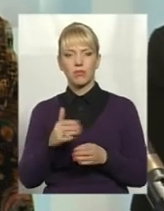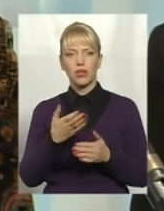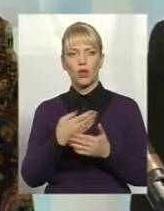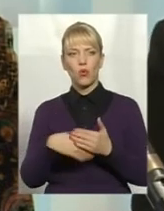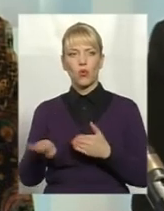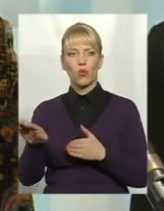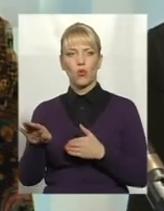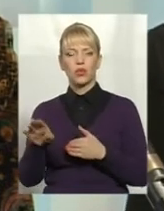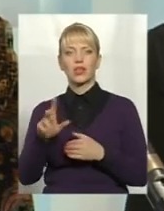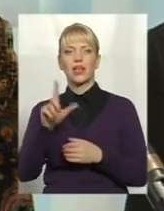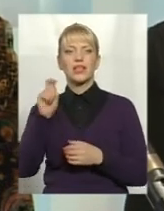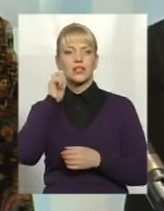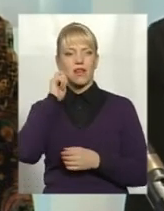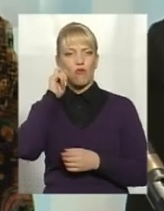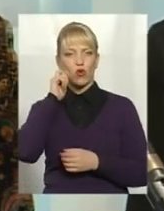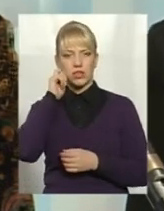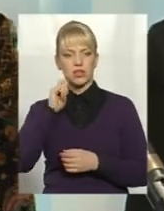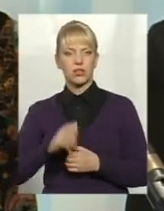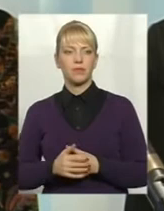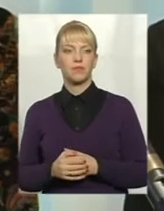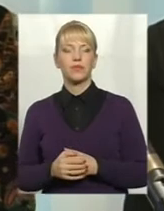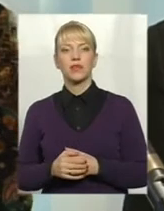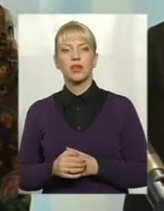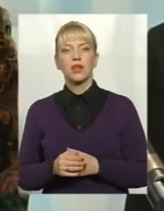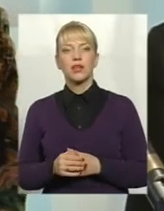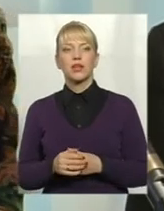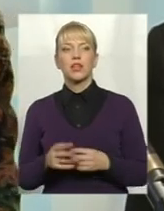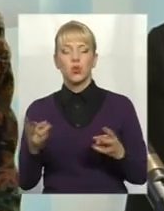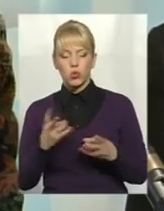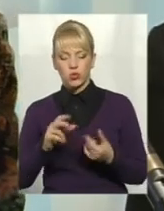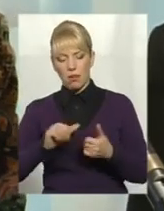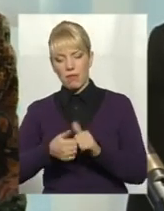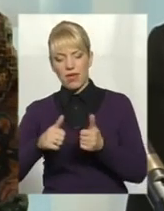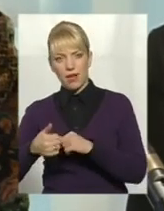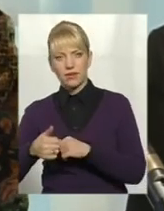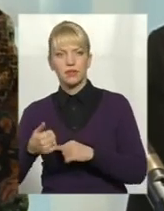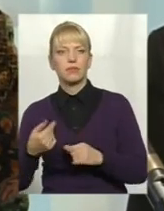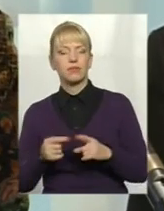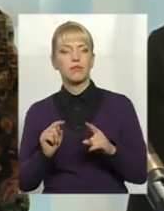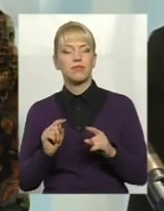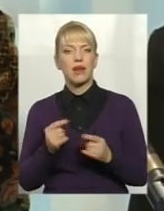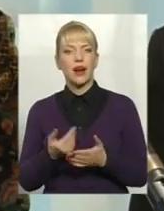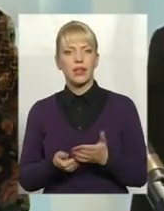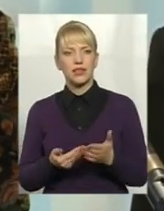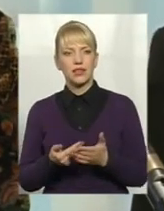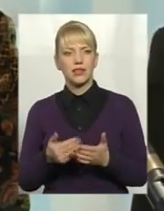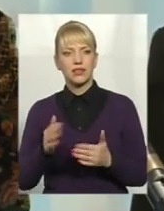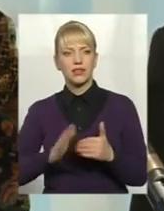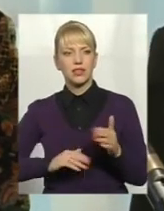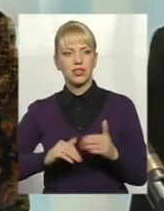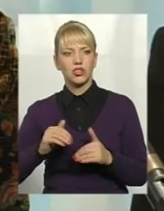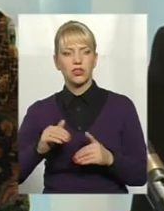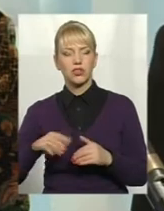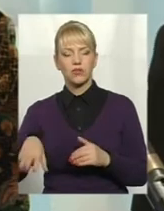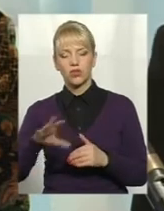пенсіонного возраста. Так що треба міняти. Практично управлінческий состав